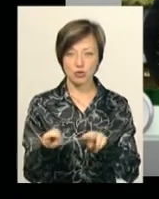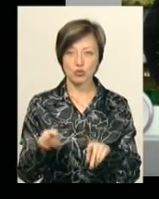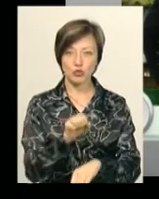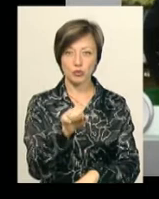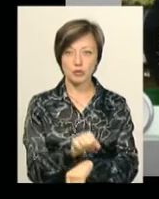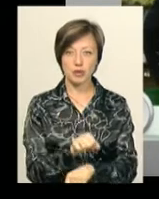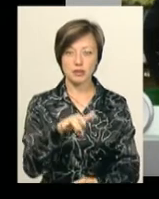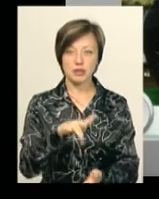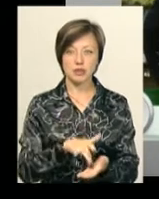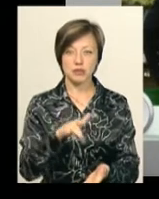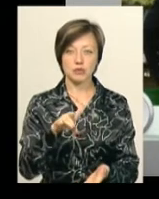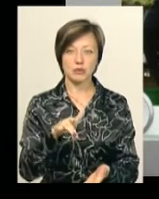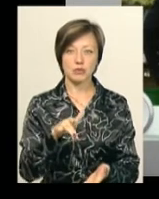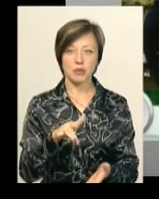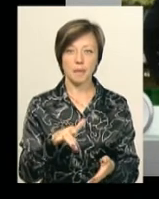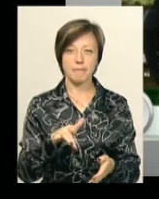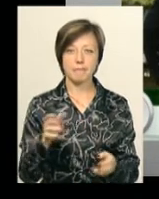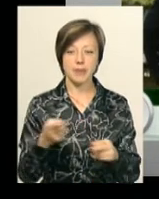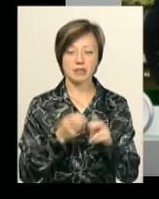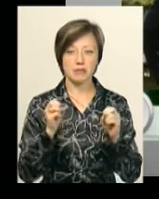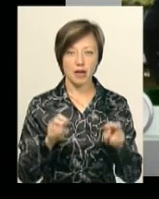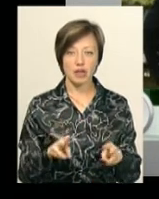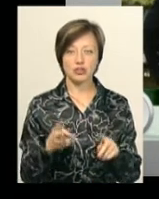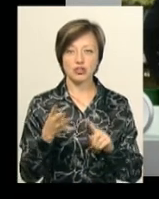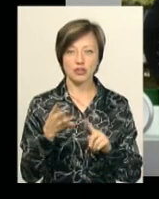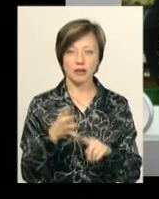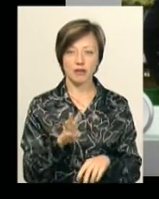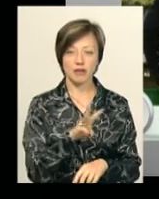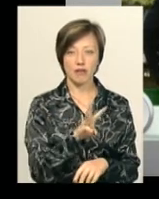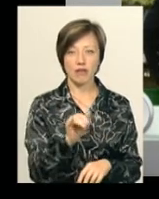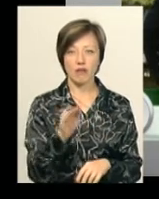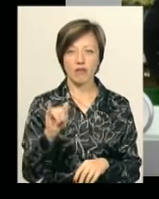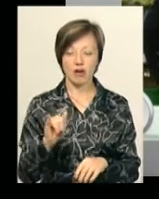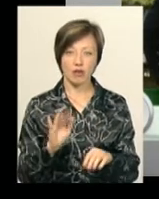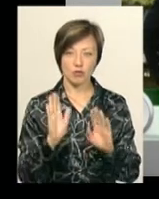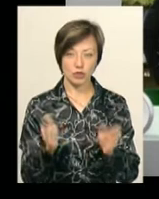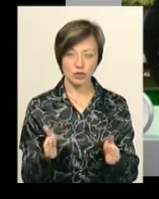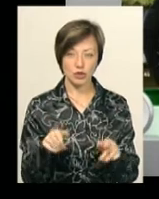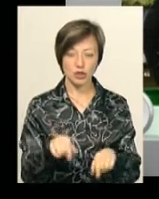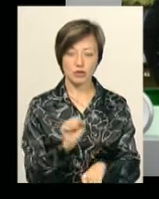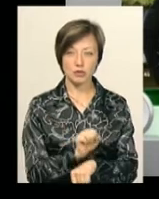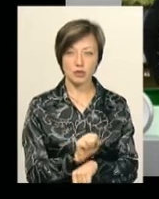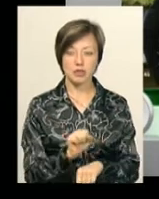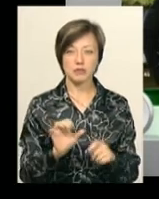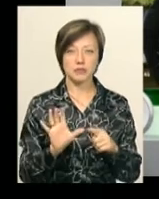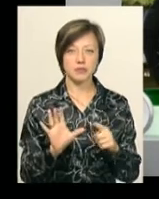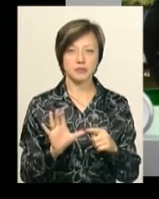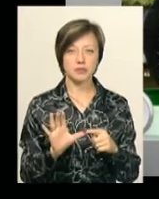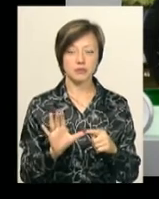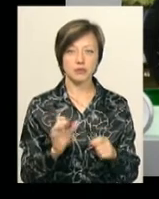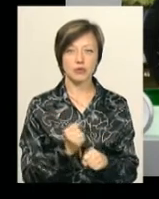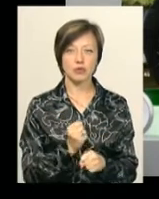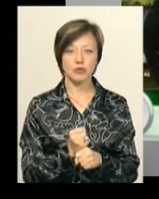успіцем безпеки, четверті – вай-фай будемо роздавати на зупинці, п'яте –